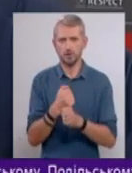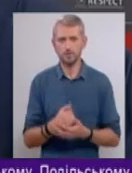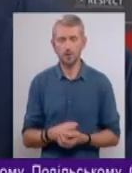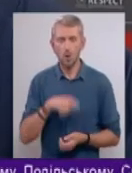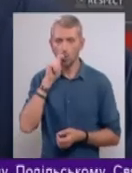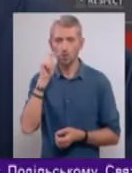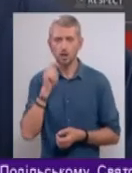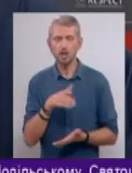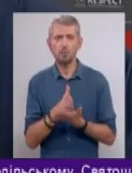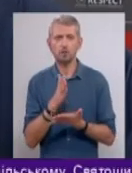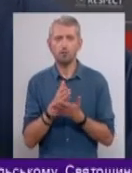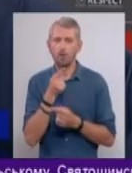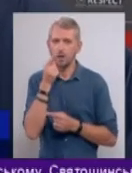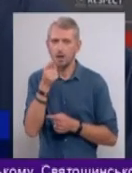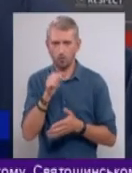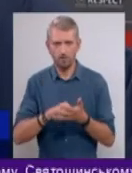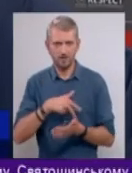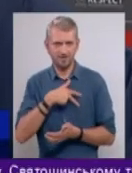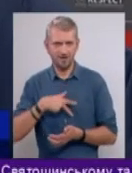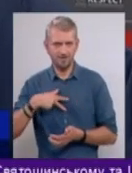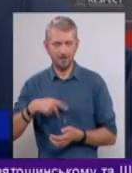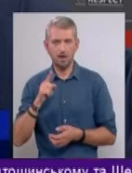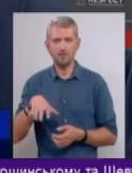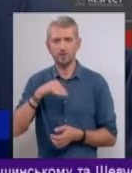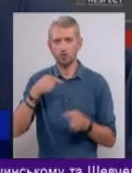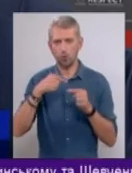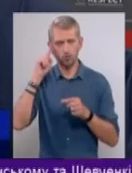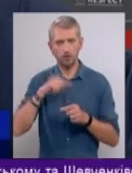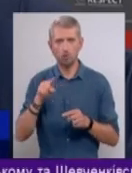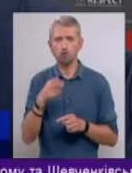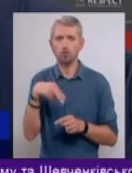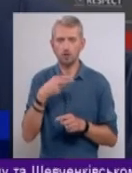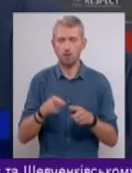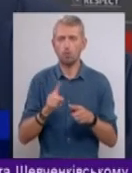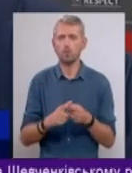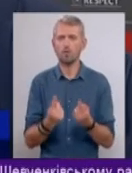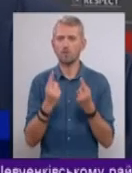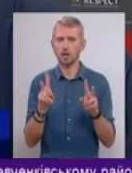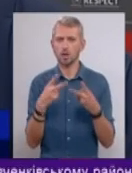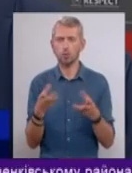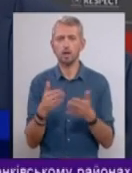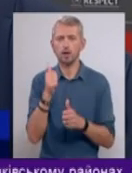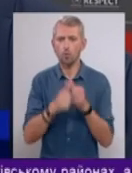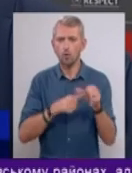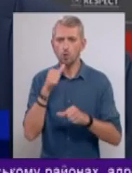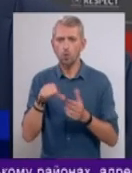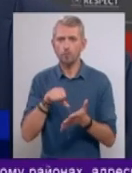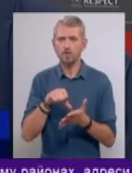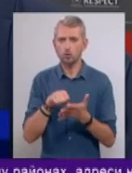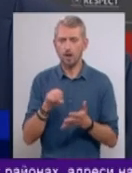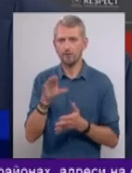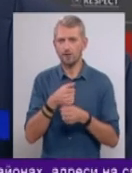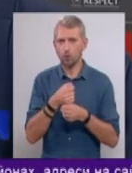Україна перебуває далекувато від Данії, але всі точно знають, що Динамо – це великий клуб, який кожного року виступає в